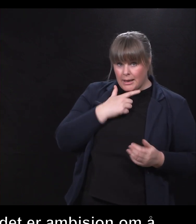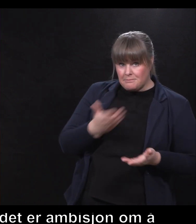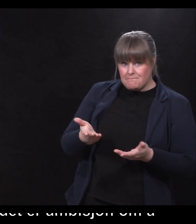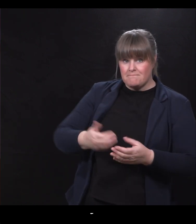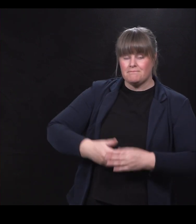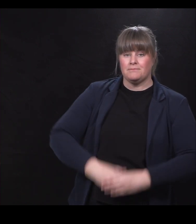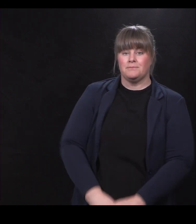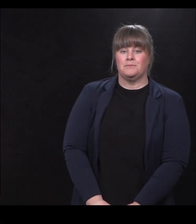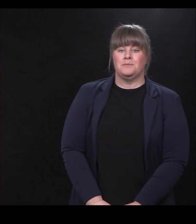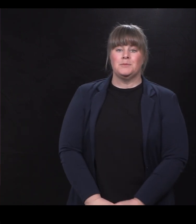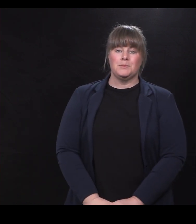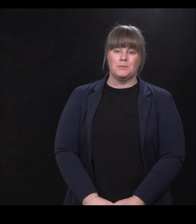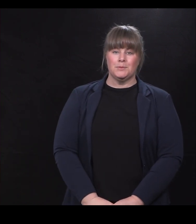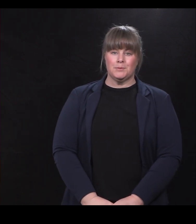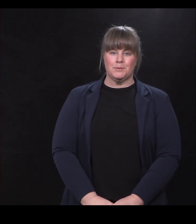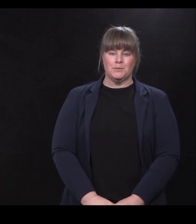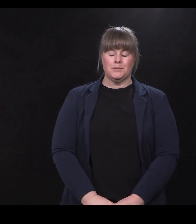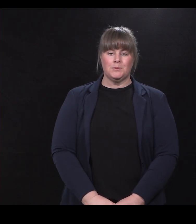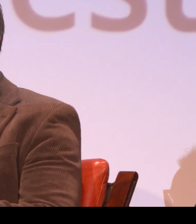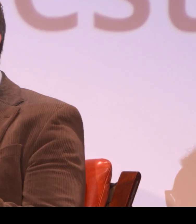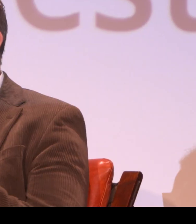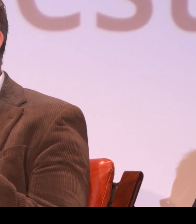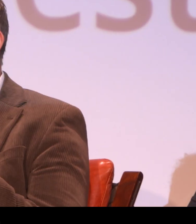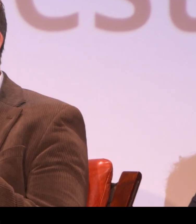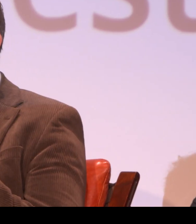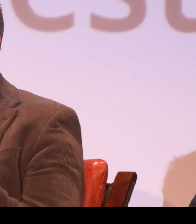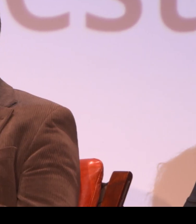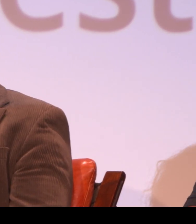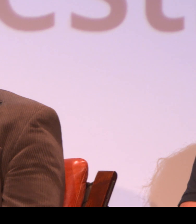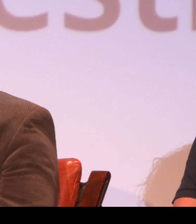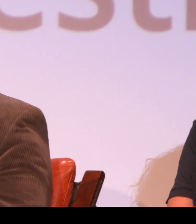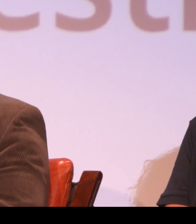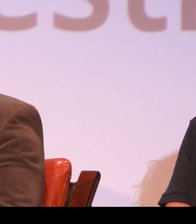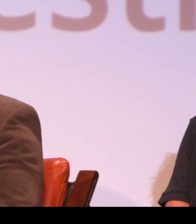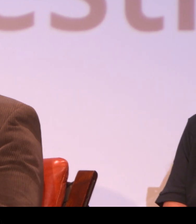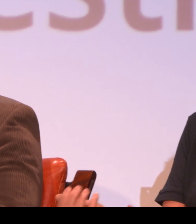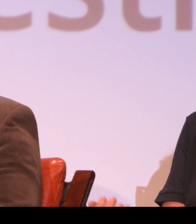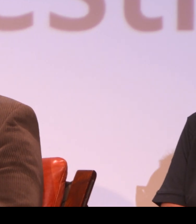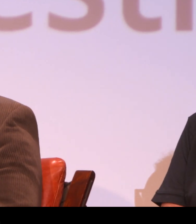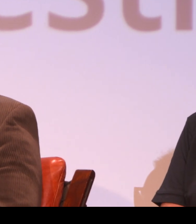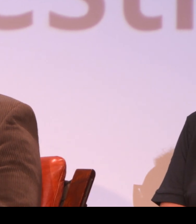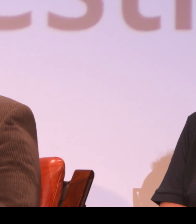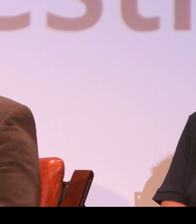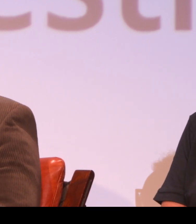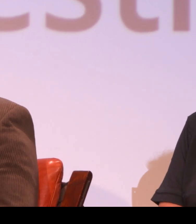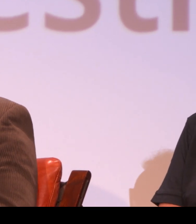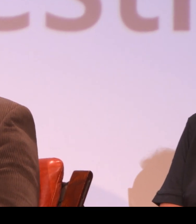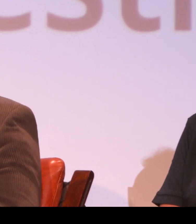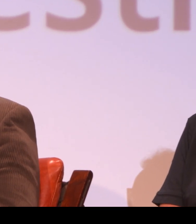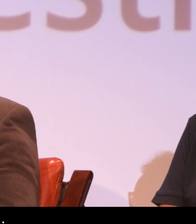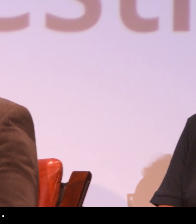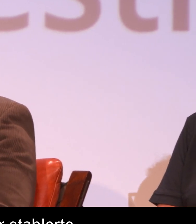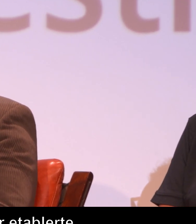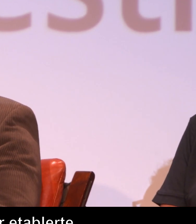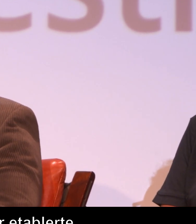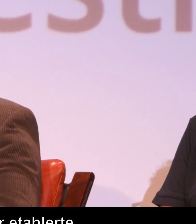Jeg har også tenkt mye på dette selv. Vi har jo etablert virksomheter hvor det kun er døve ansatte. Og